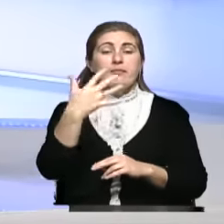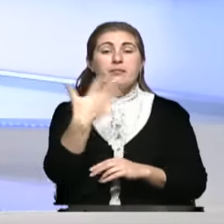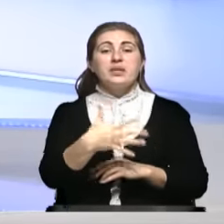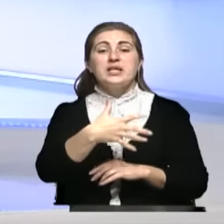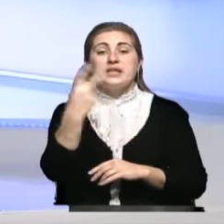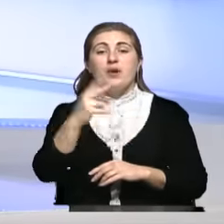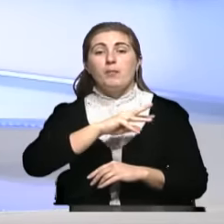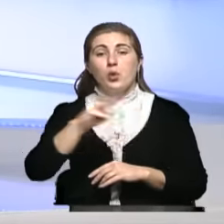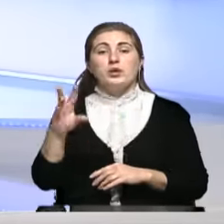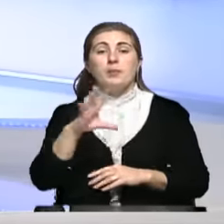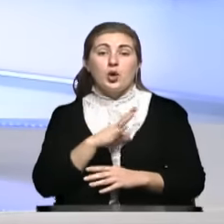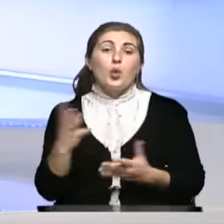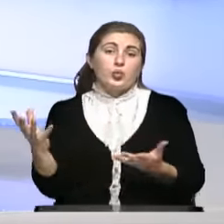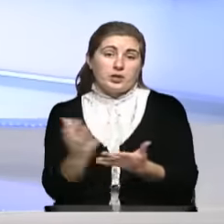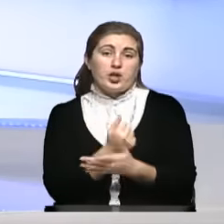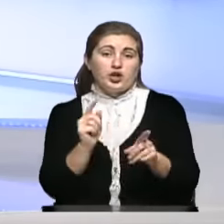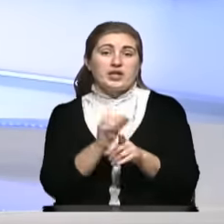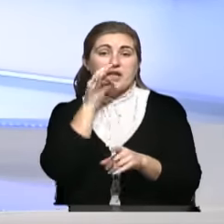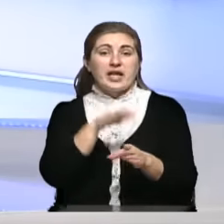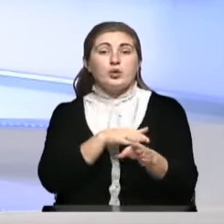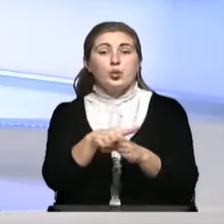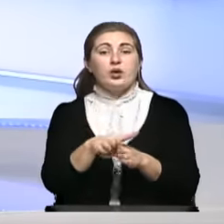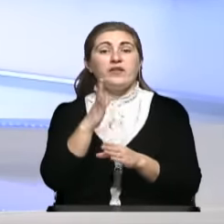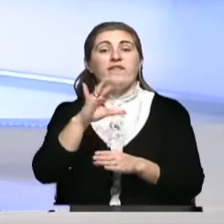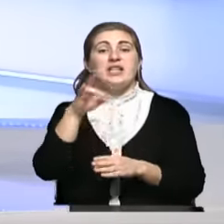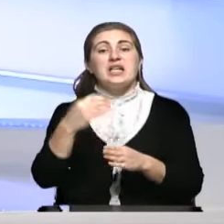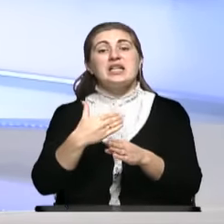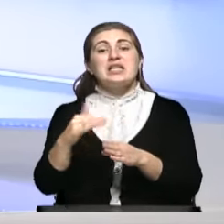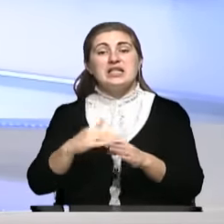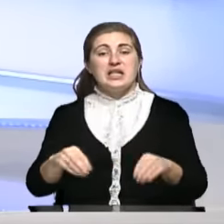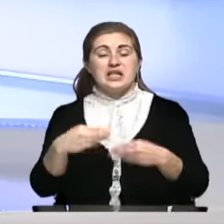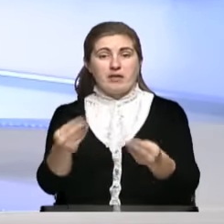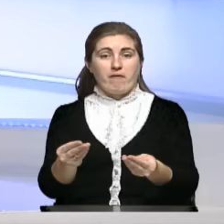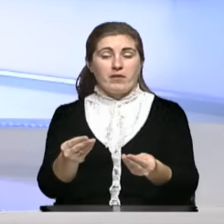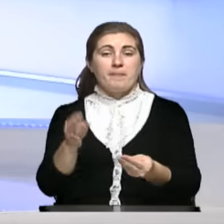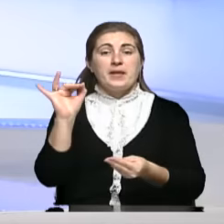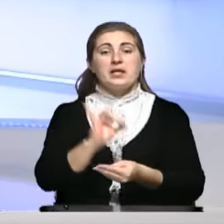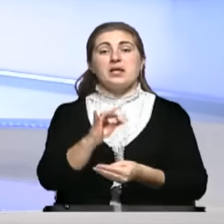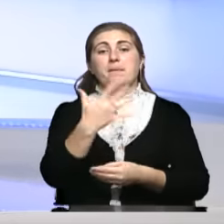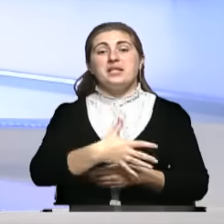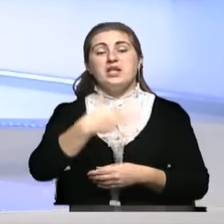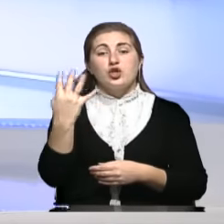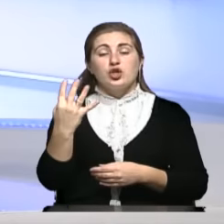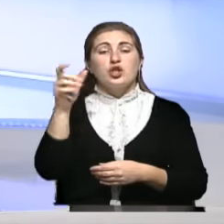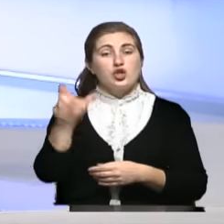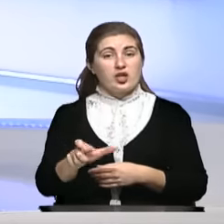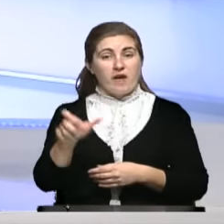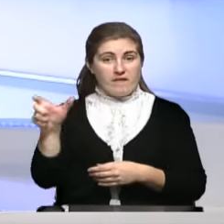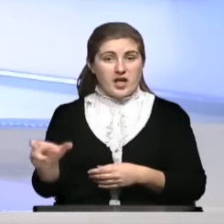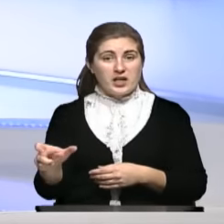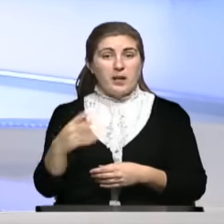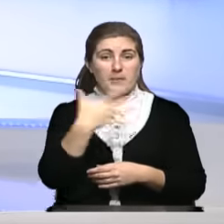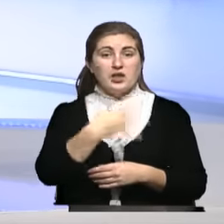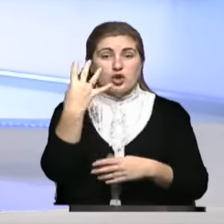миллиона были успешно, скажем так, реализованы в виде кредитов, выданных кредитов. И 54 человека, 54